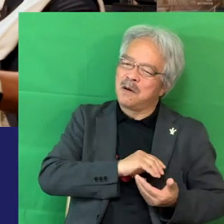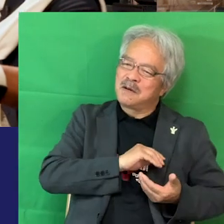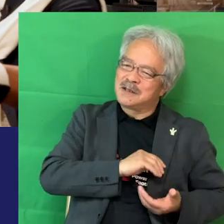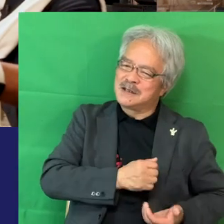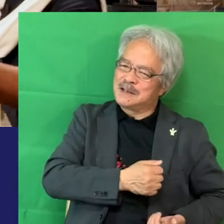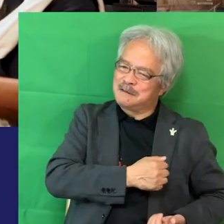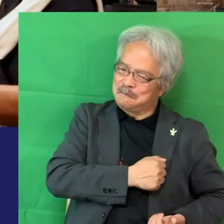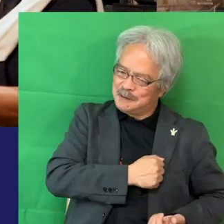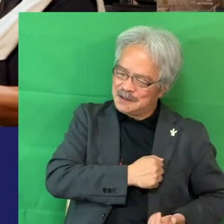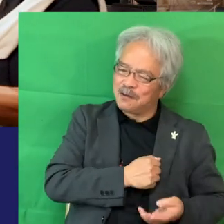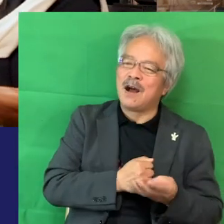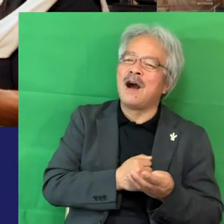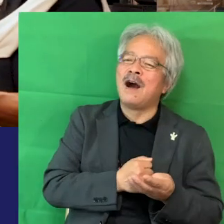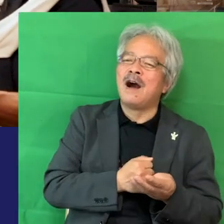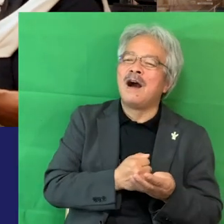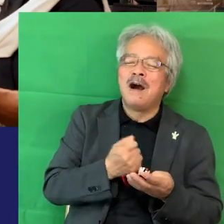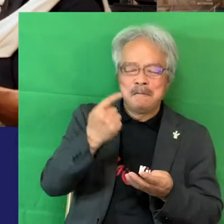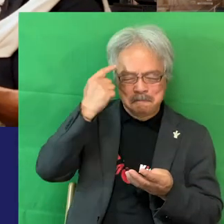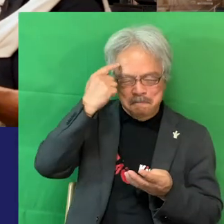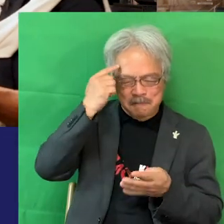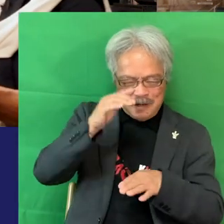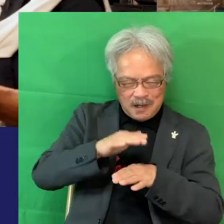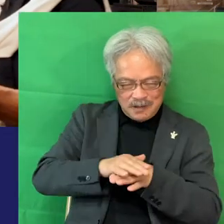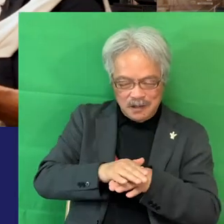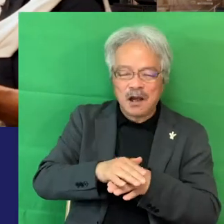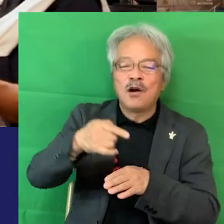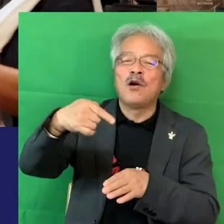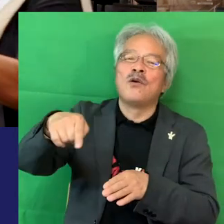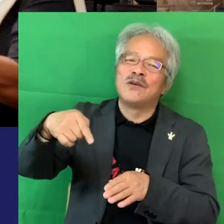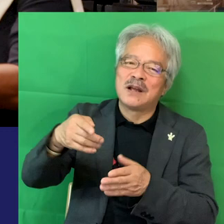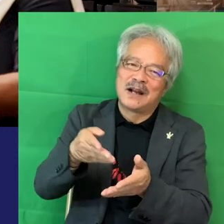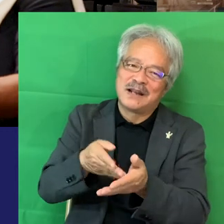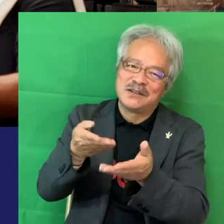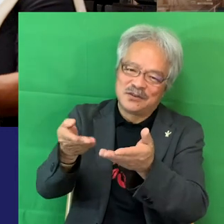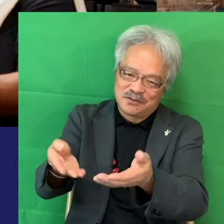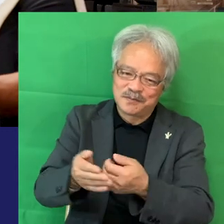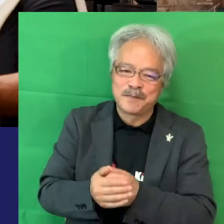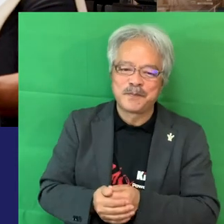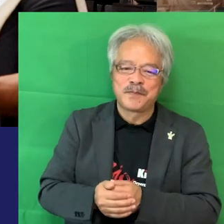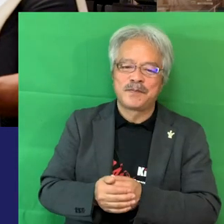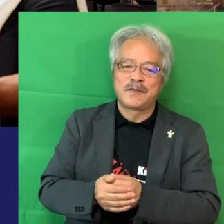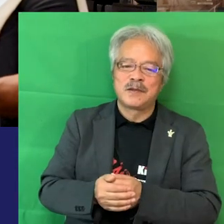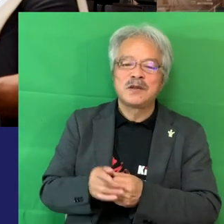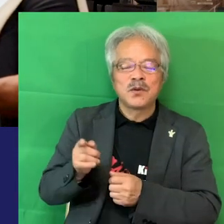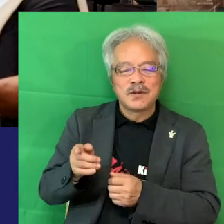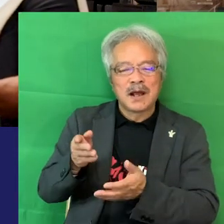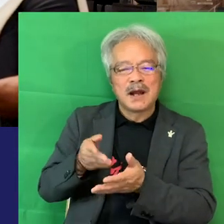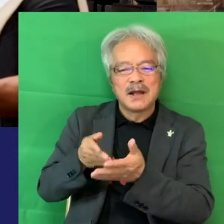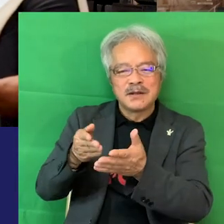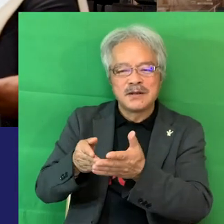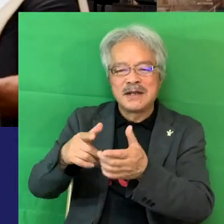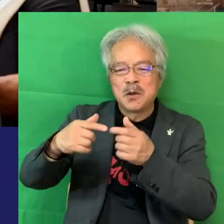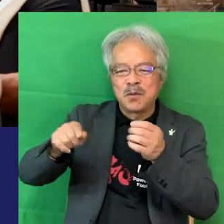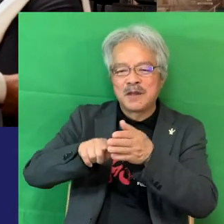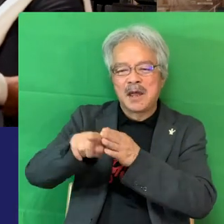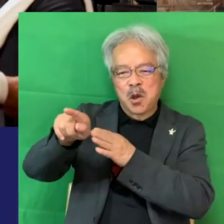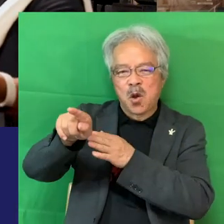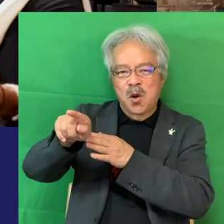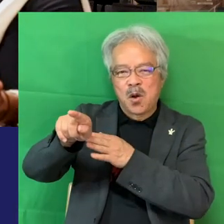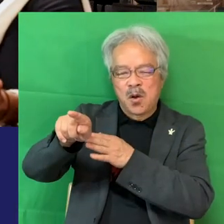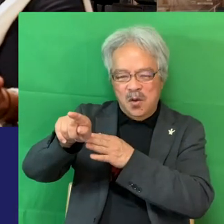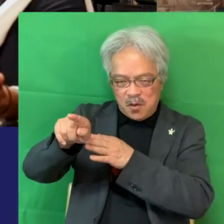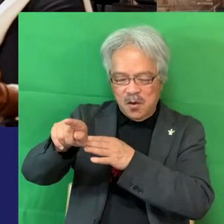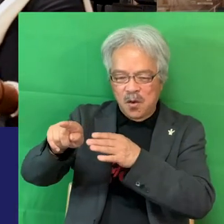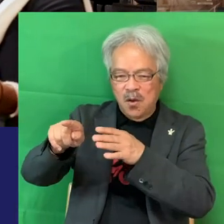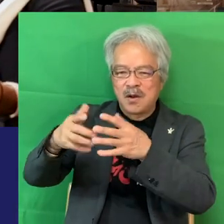はもちろんしていくしただ何だろうなこういった話を選手たちに日本代表の編成さ